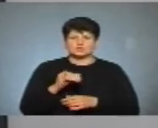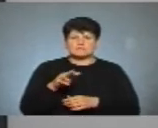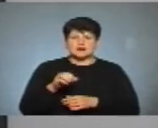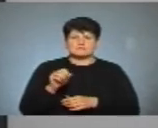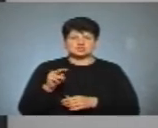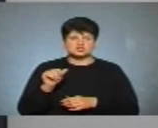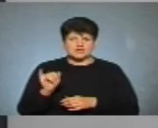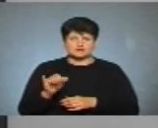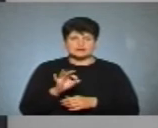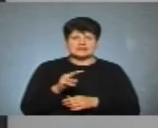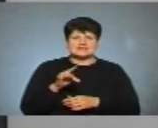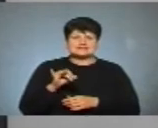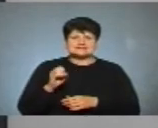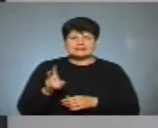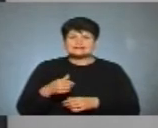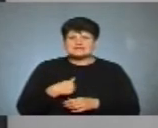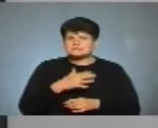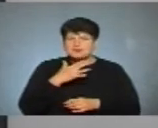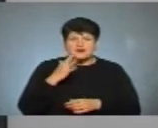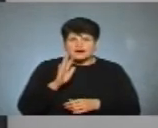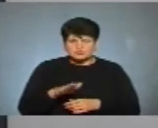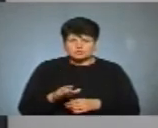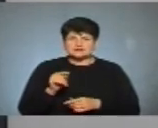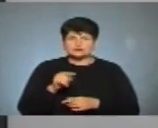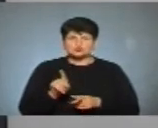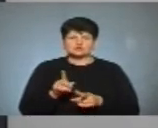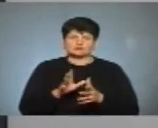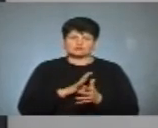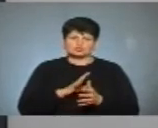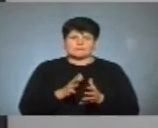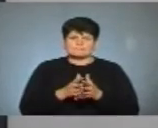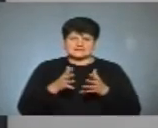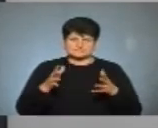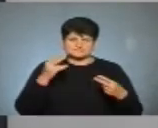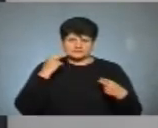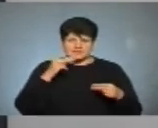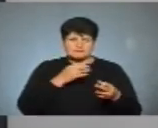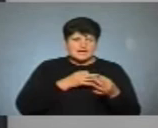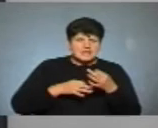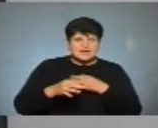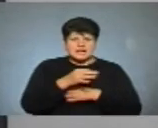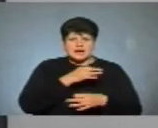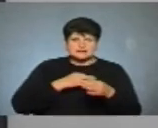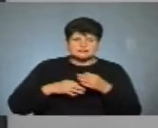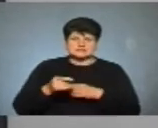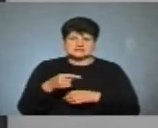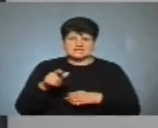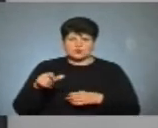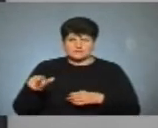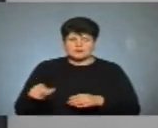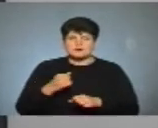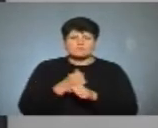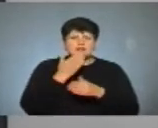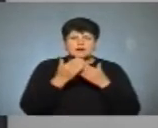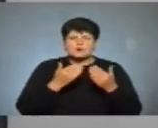Грізник. Тобто це в нас багато. Для того, щоб все було максимально ефективно, ми, по-перше, радилися з тернополянами. Ми робили